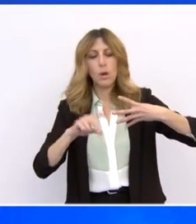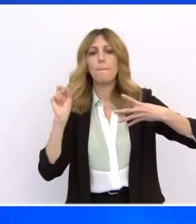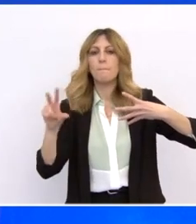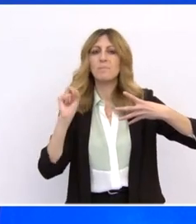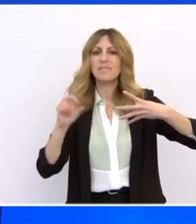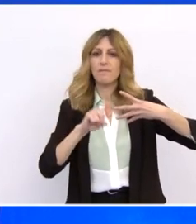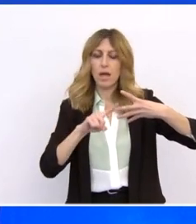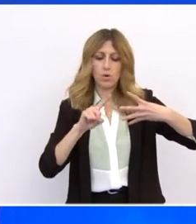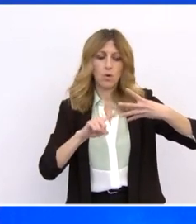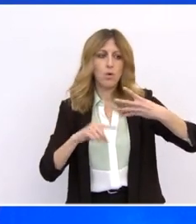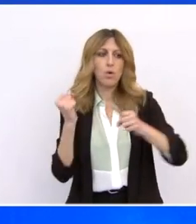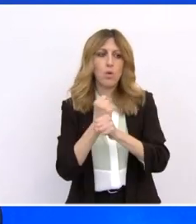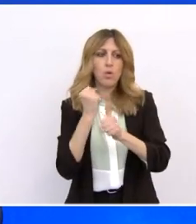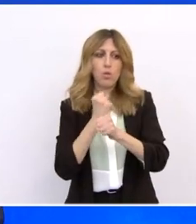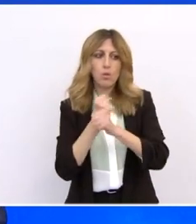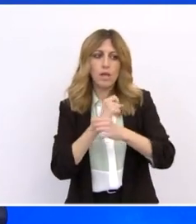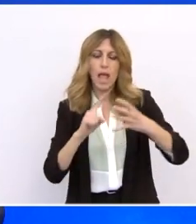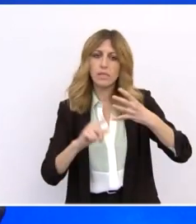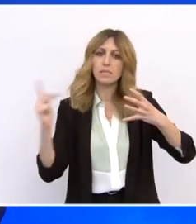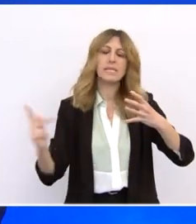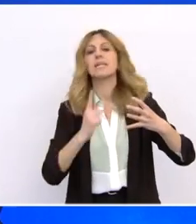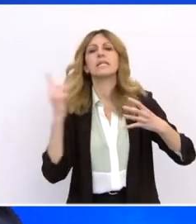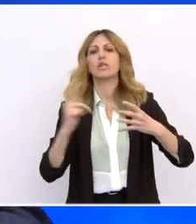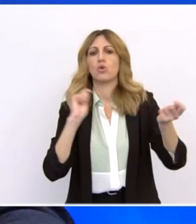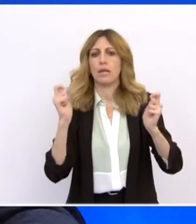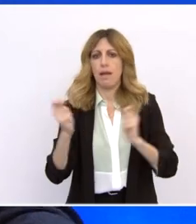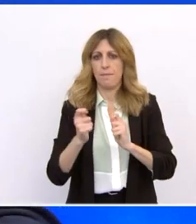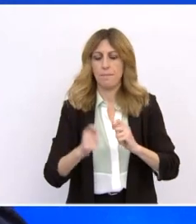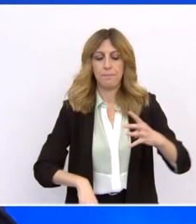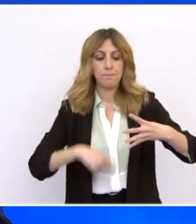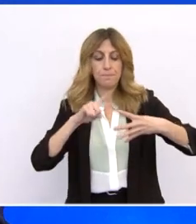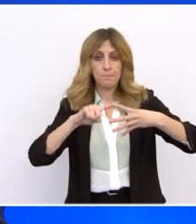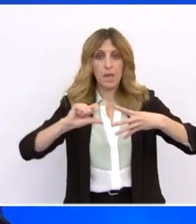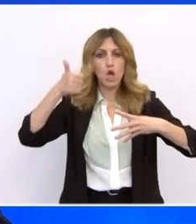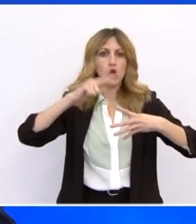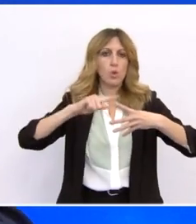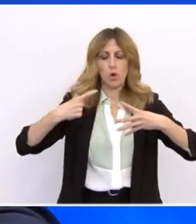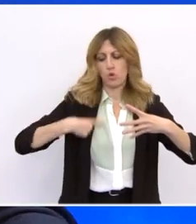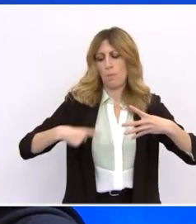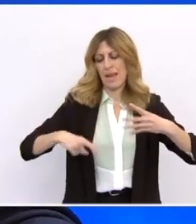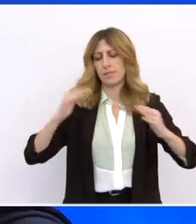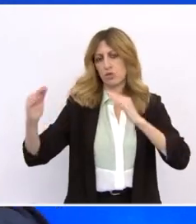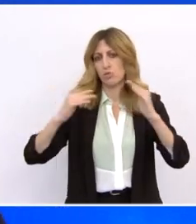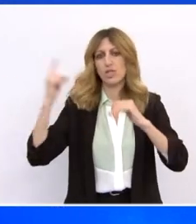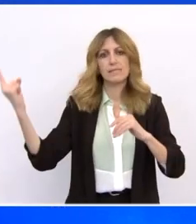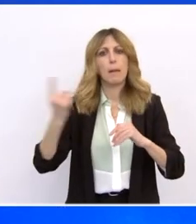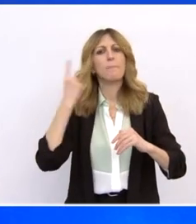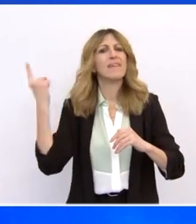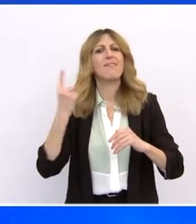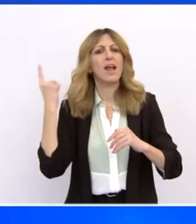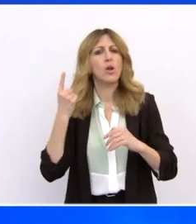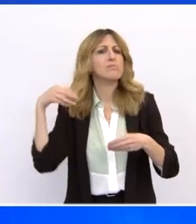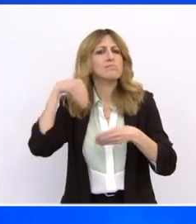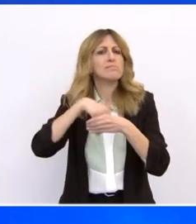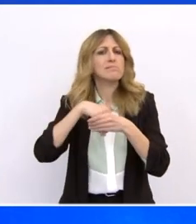θεσμικό μετασχηματισμό. Ως προς την πράσινη μετάβαση, οι επενδύσεις του σχεδίου περιλαμβάνουν μεταξύ άλλων